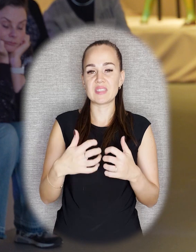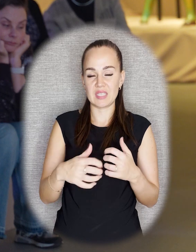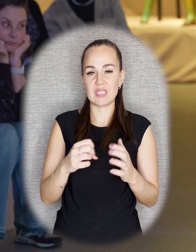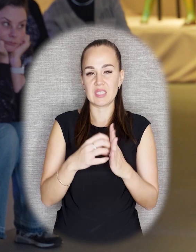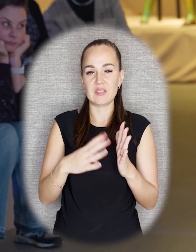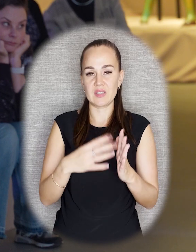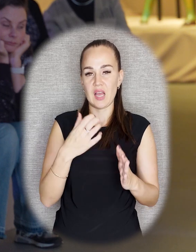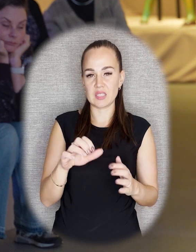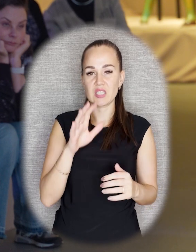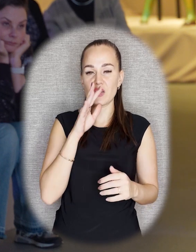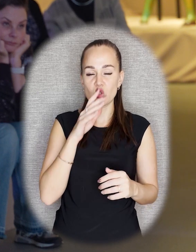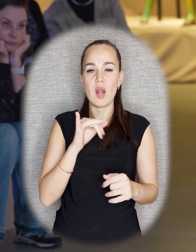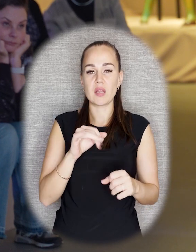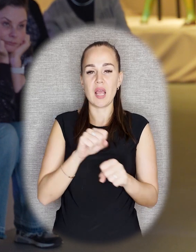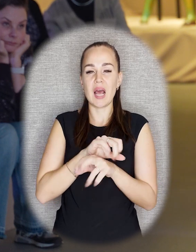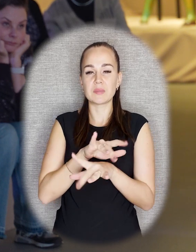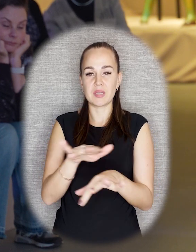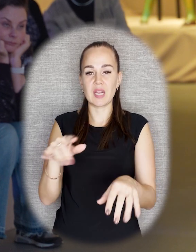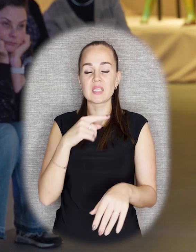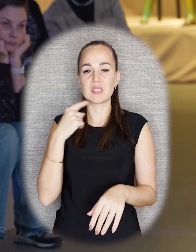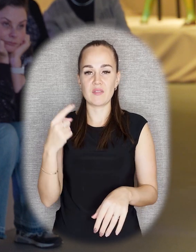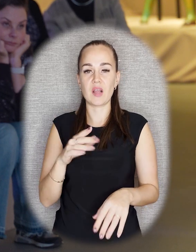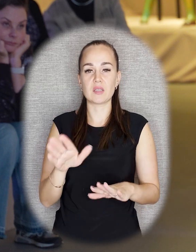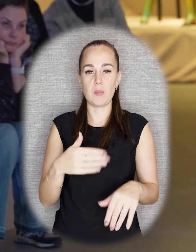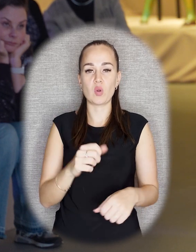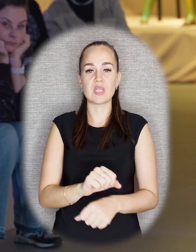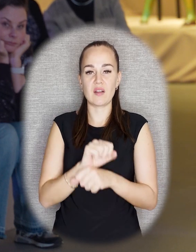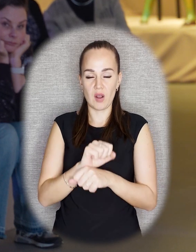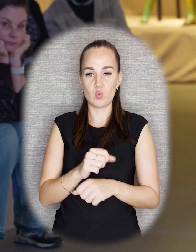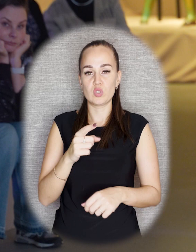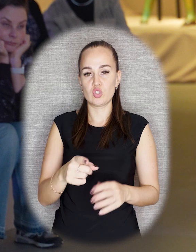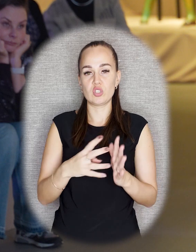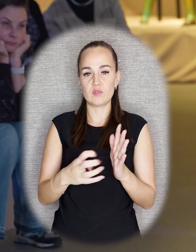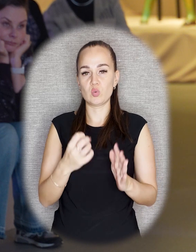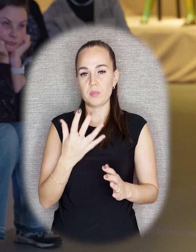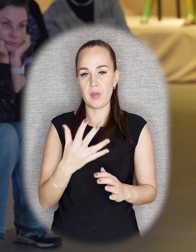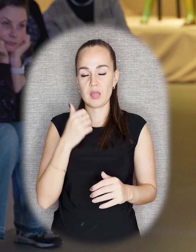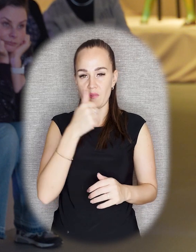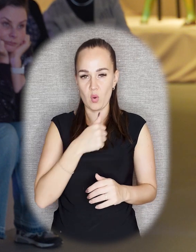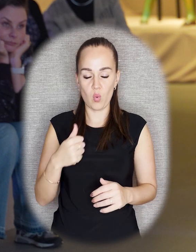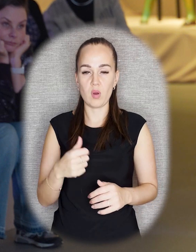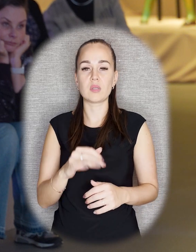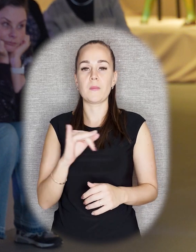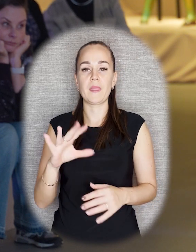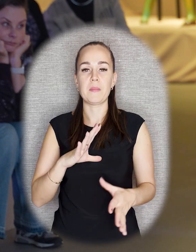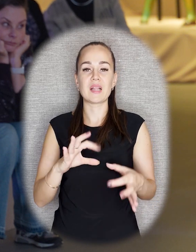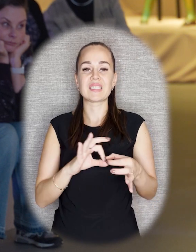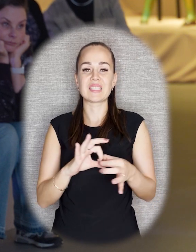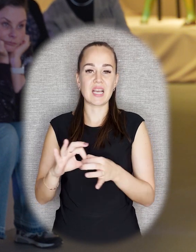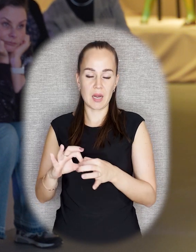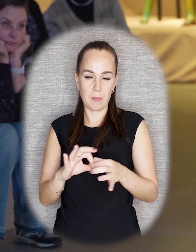и распространился в России после революции 1905 года. И, в общем-то, был закреплен, когда